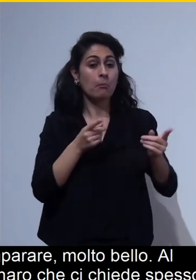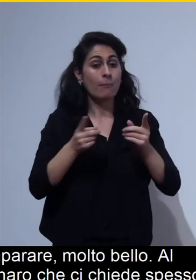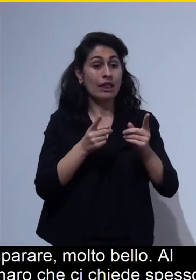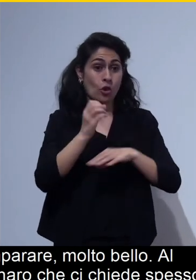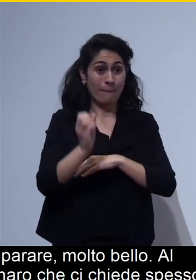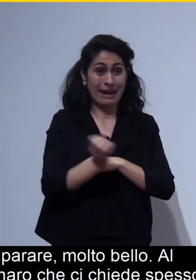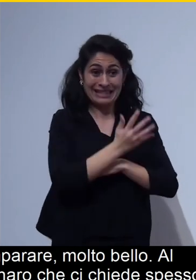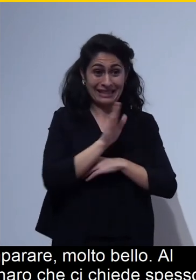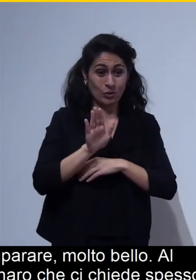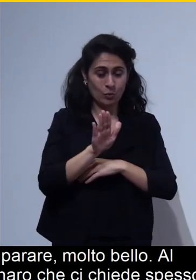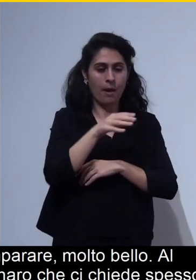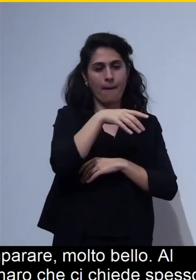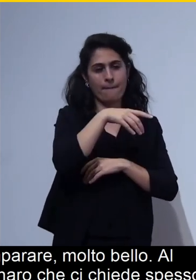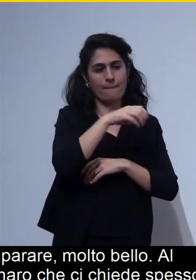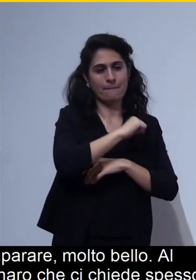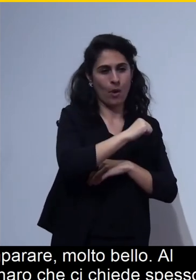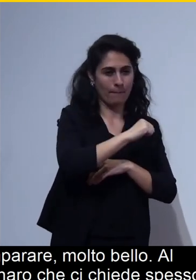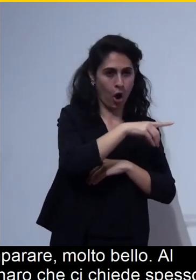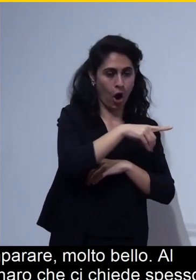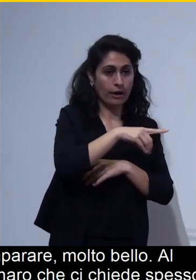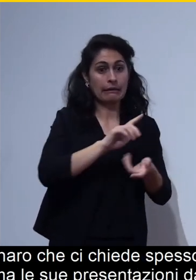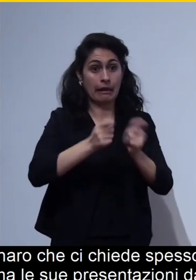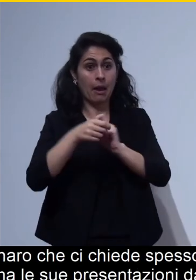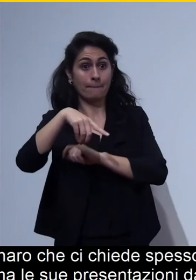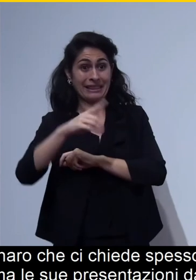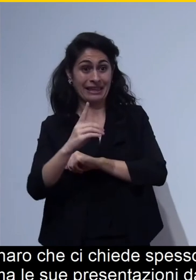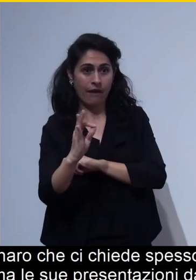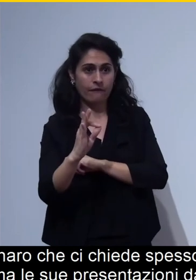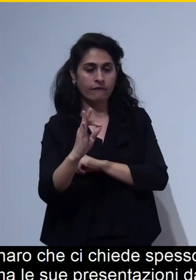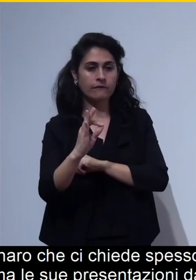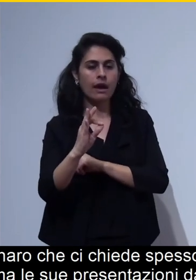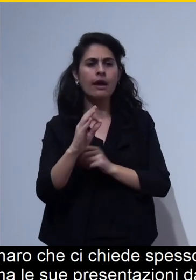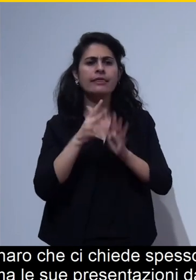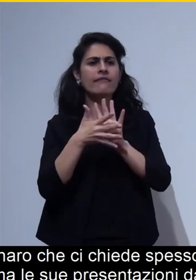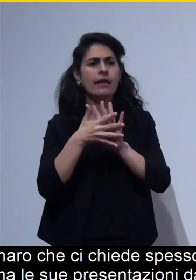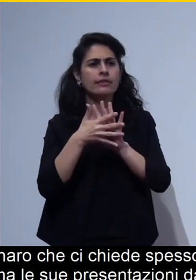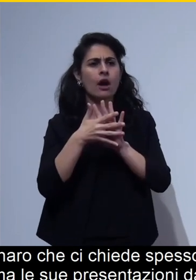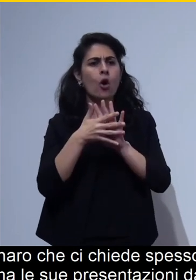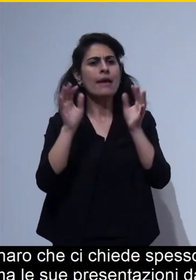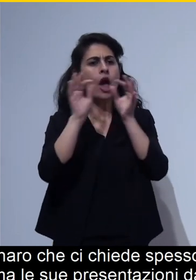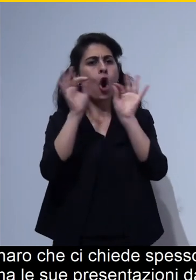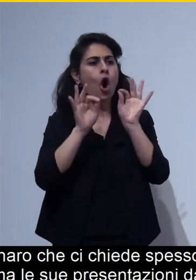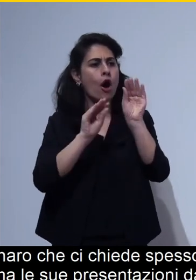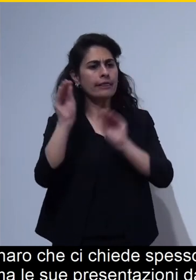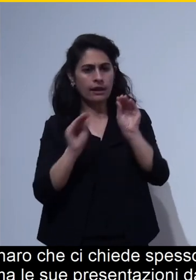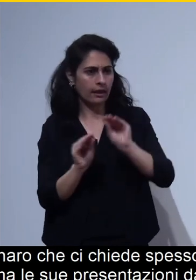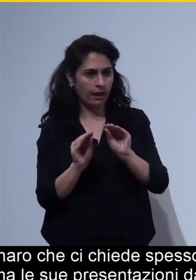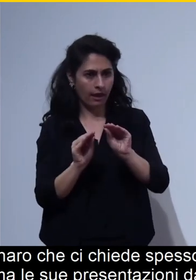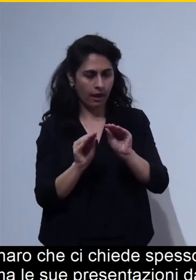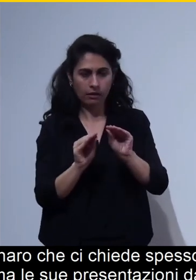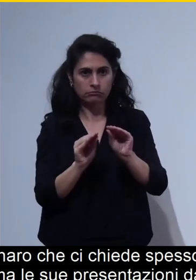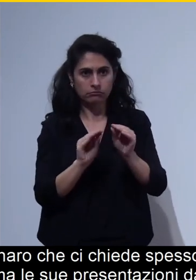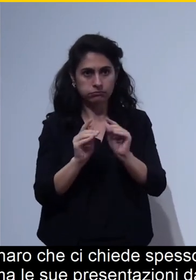powerpoint in pdf che perde l'ordine di lettura in parte Mattia hai già risposto però se magari puoi un po'